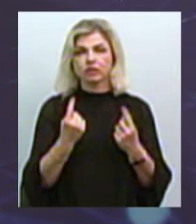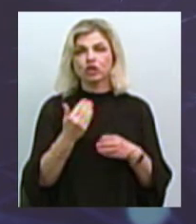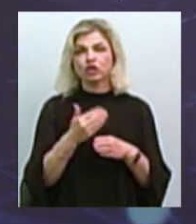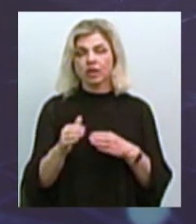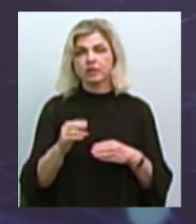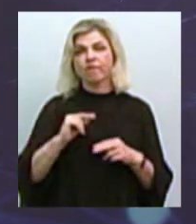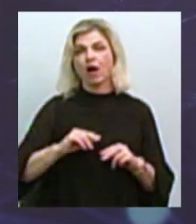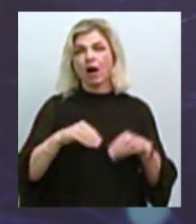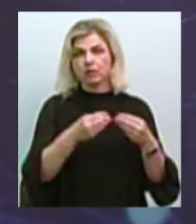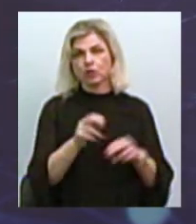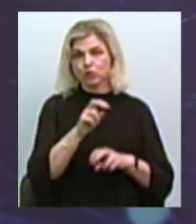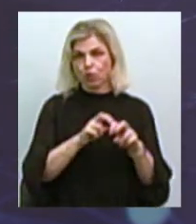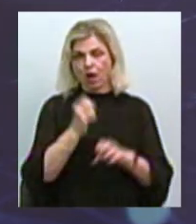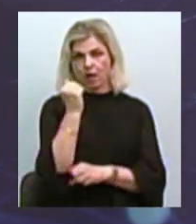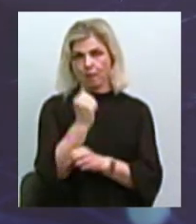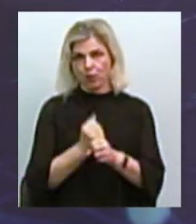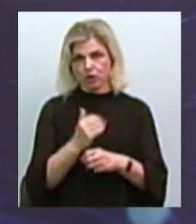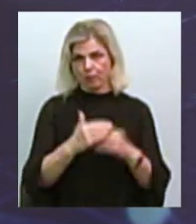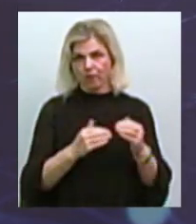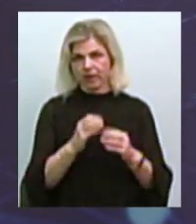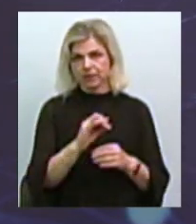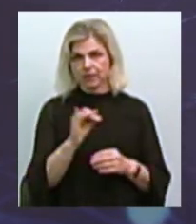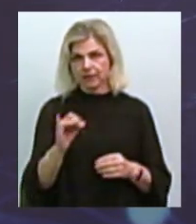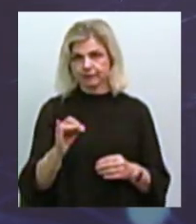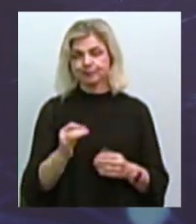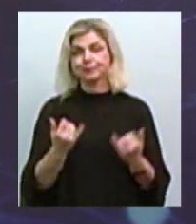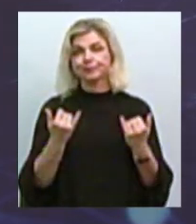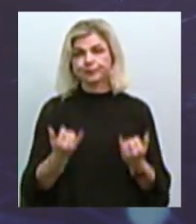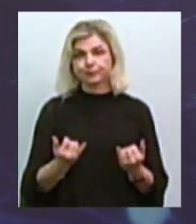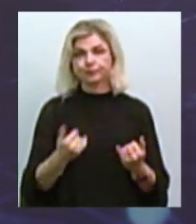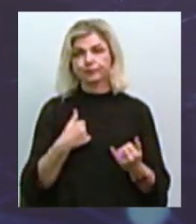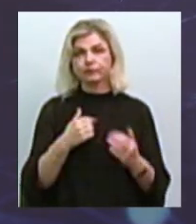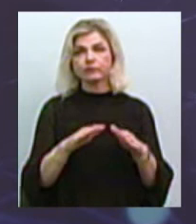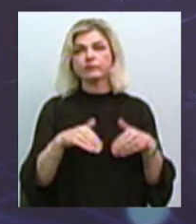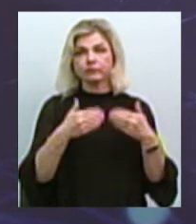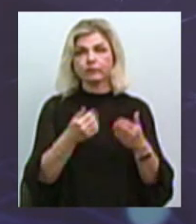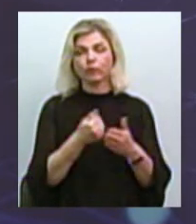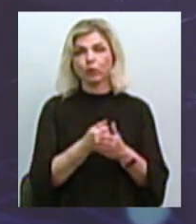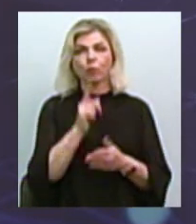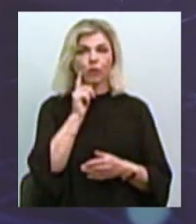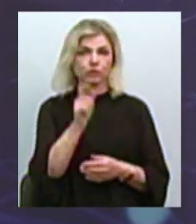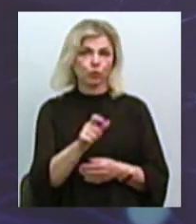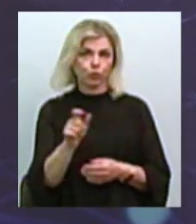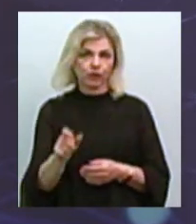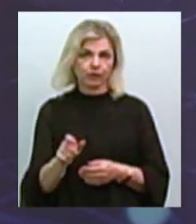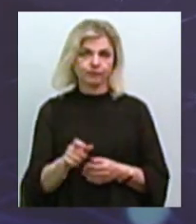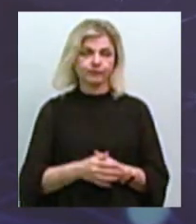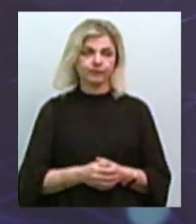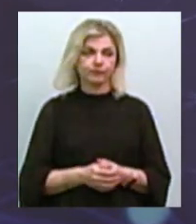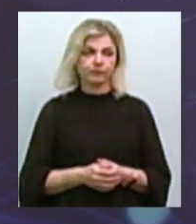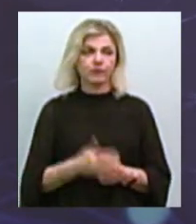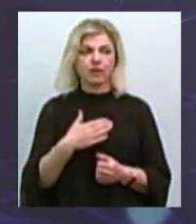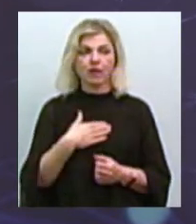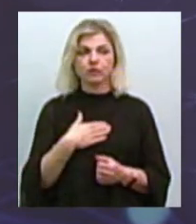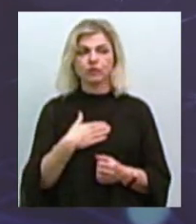це роботодавці шукають саме робітничі професії. Тому ми на сьогодні, я звертаюся до наших молодих людей, і наші